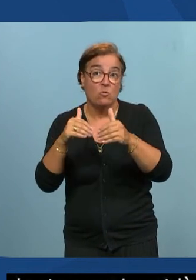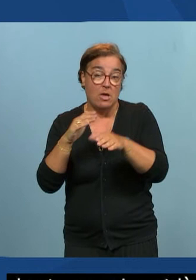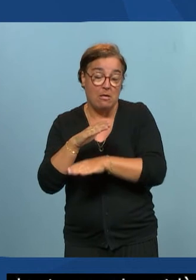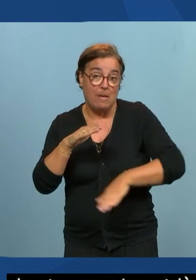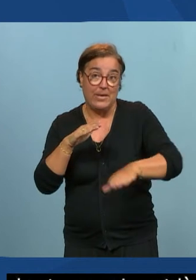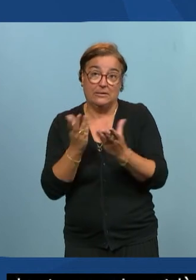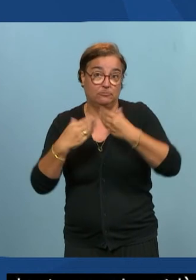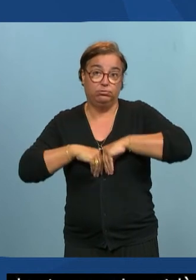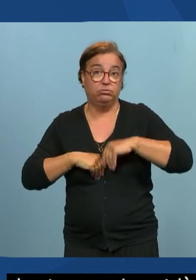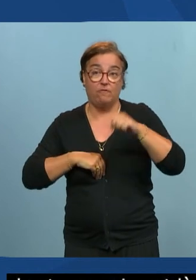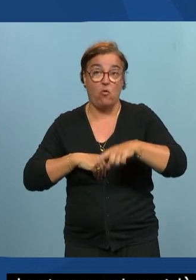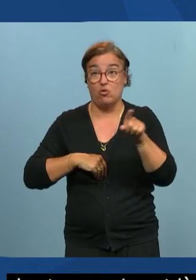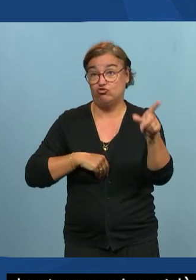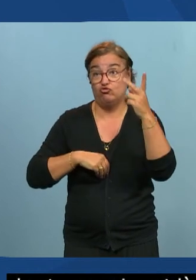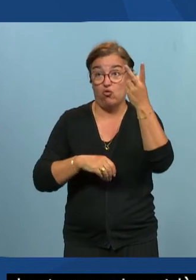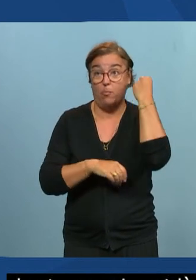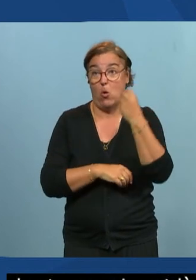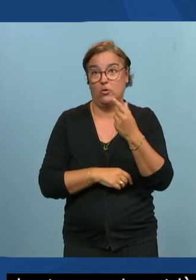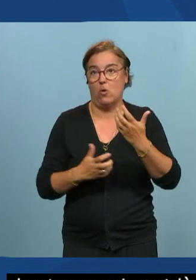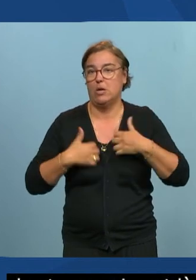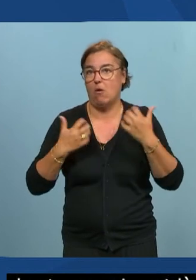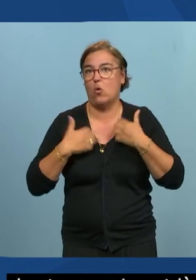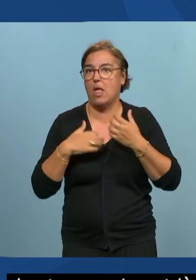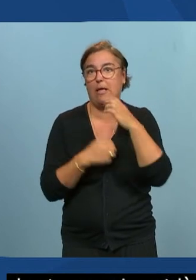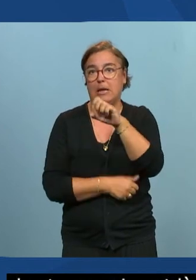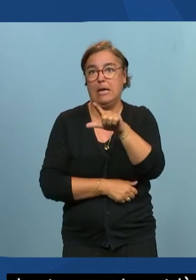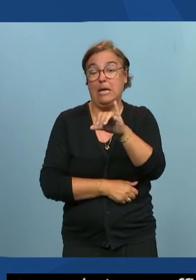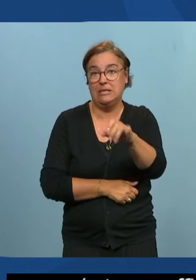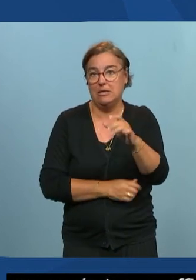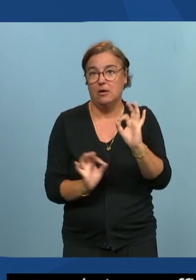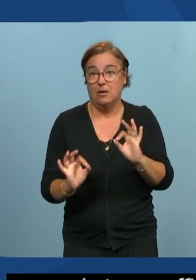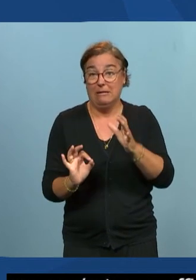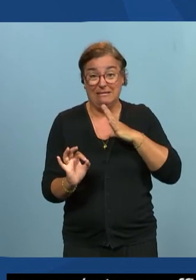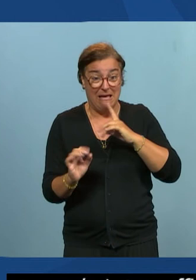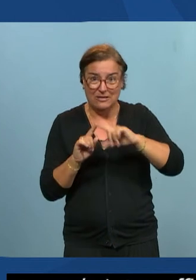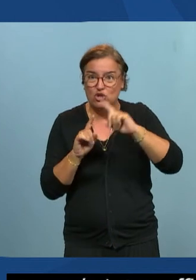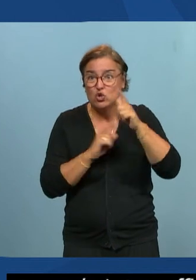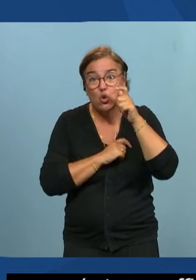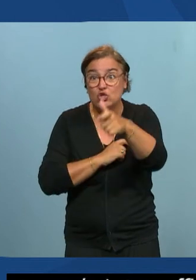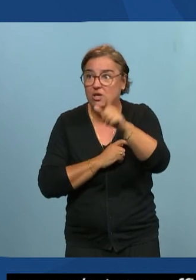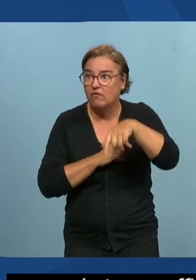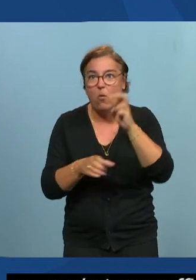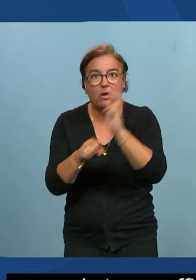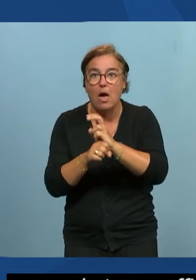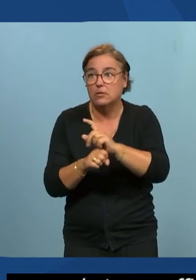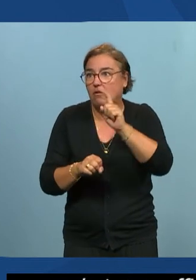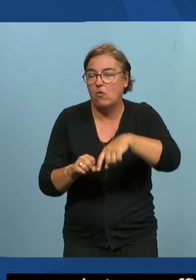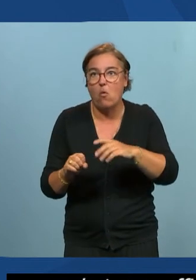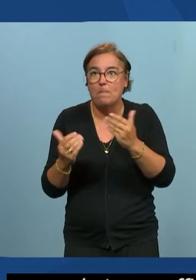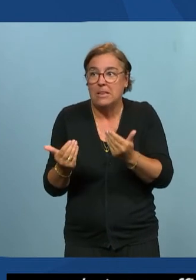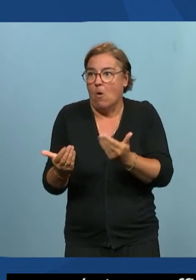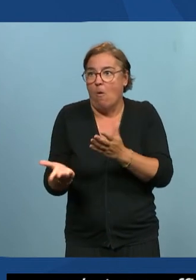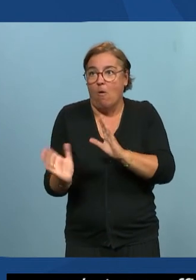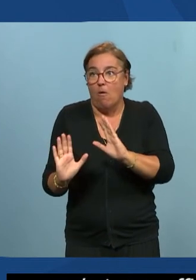de Elie je rejoins complètement il y a des choses logiques qui font oui on ne doit pas